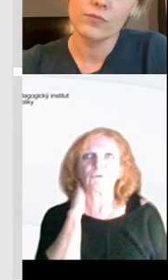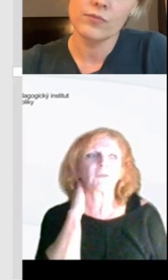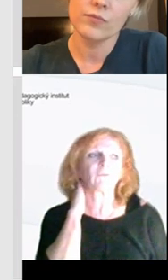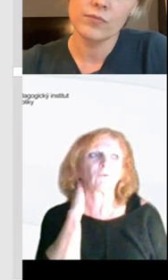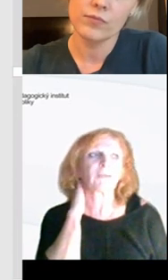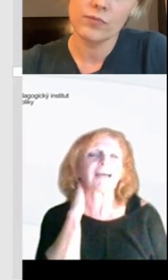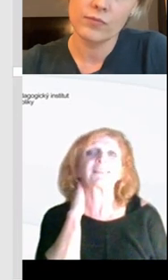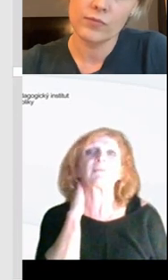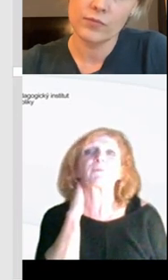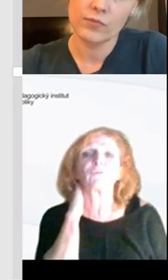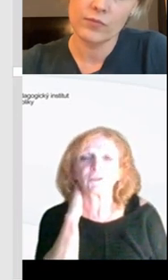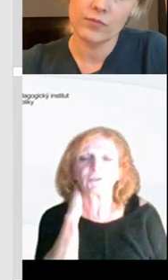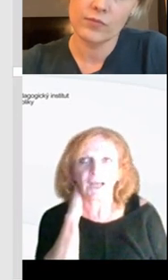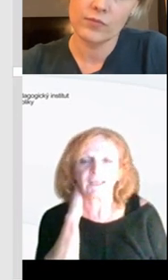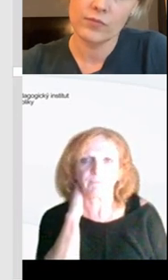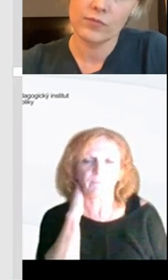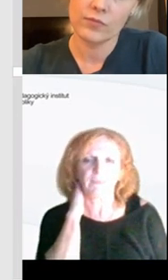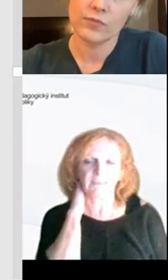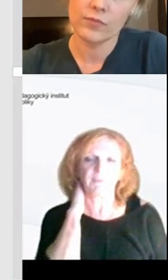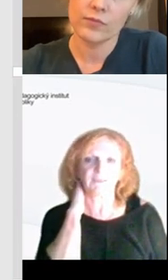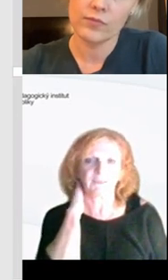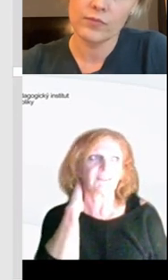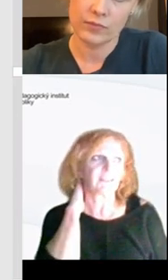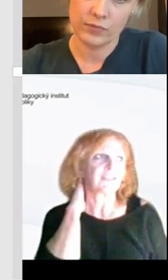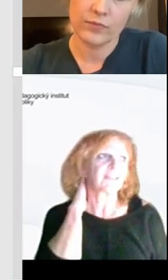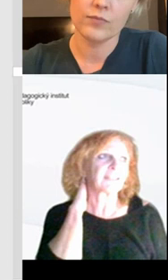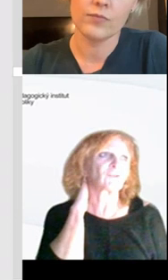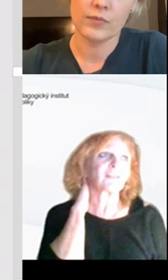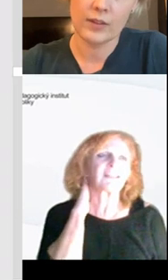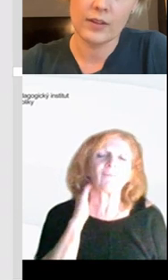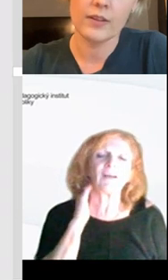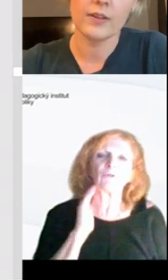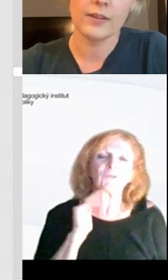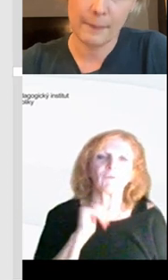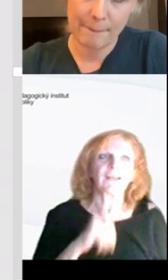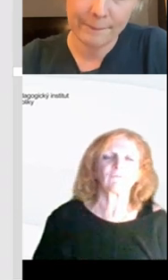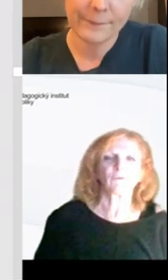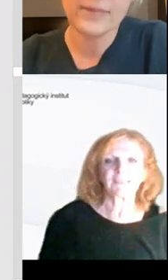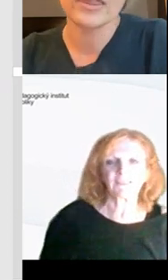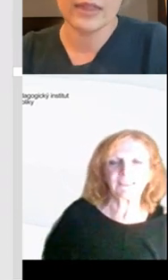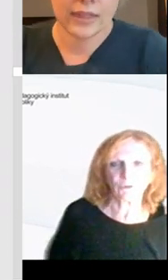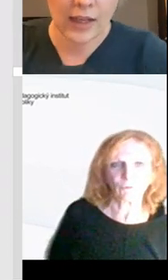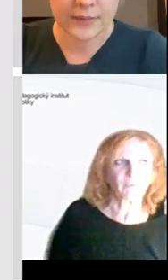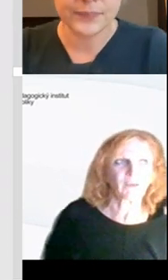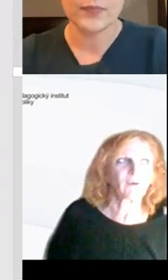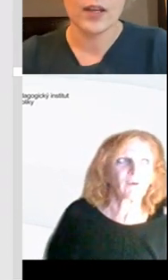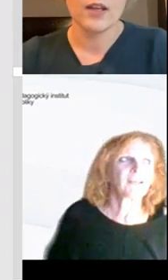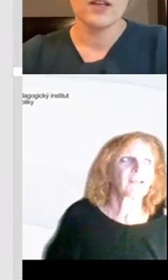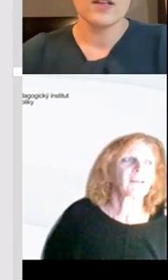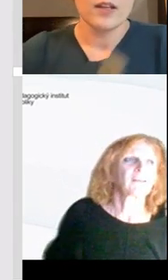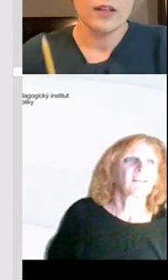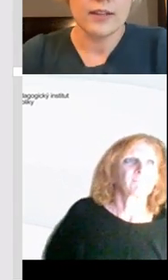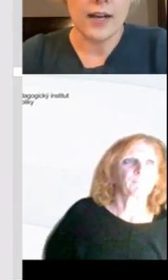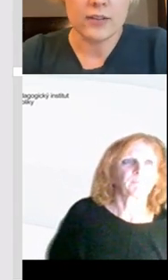vám osobně vyhovuje a který je pro vaše žáky inspirativní. Takže vyhledávání, ověřování informací zvíce zdrojům, jo?